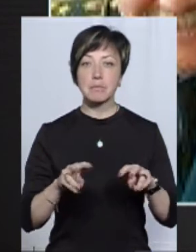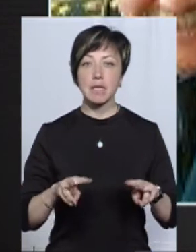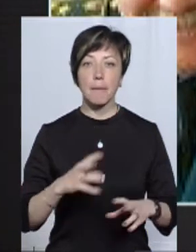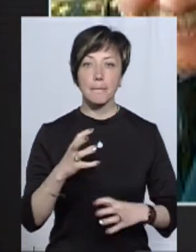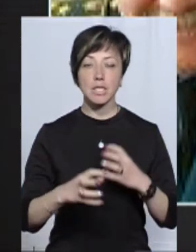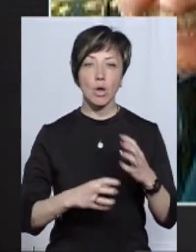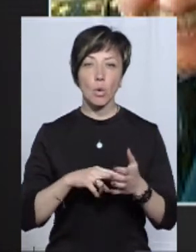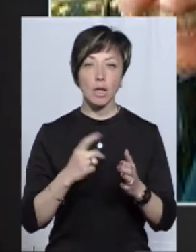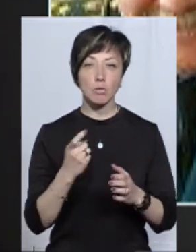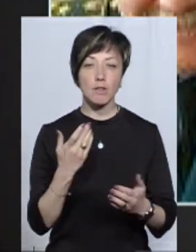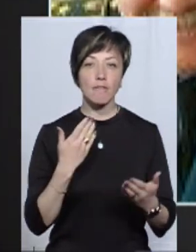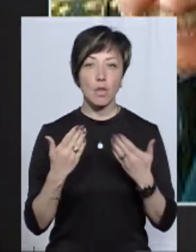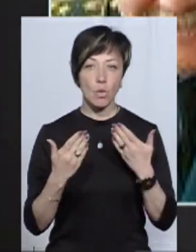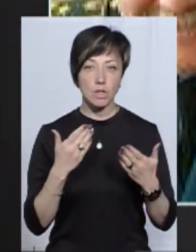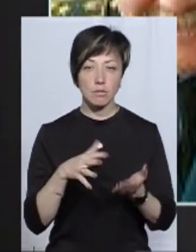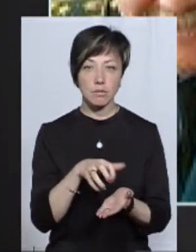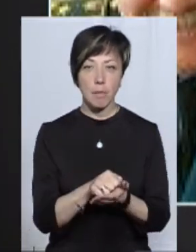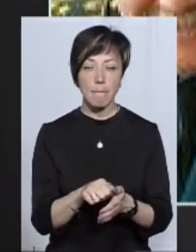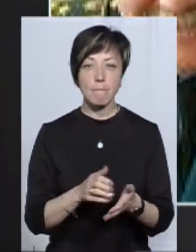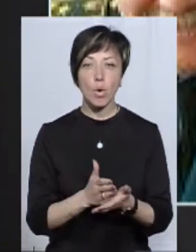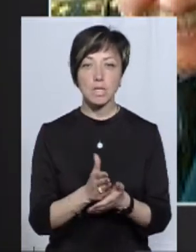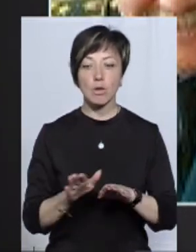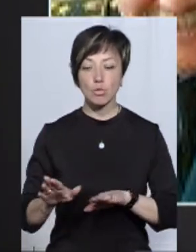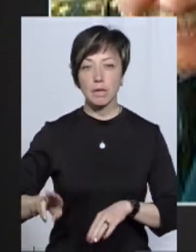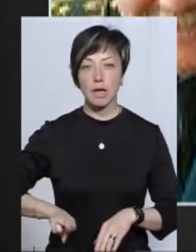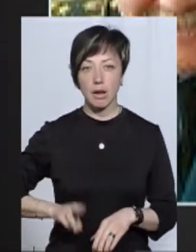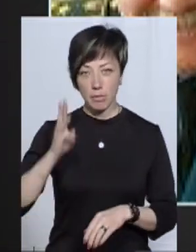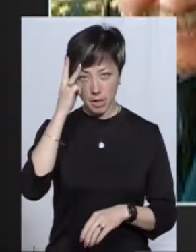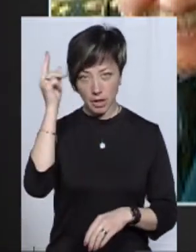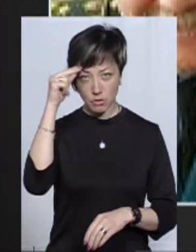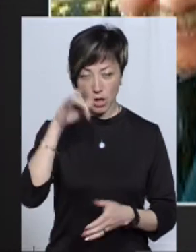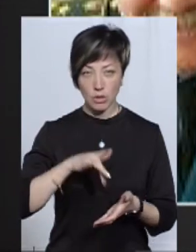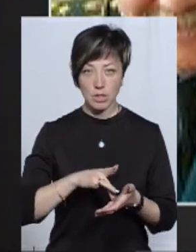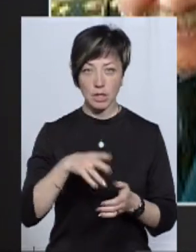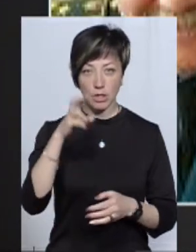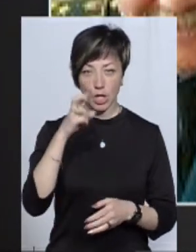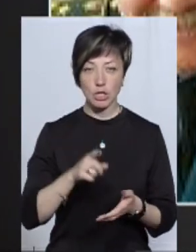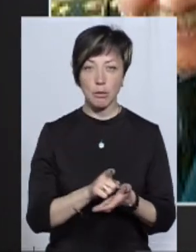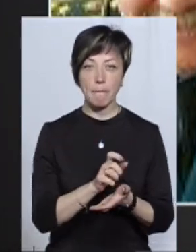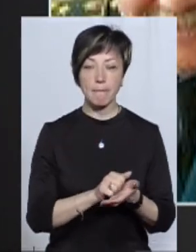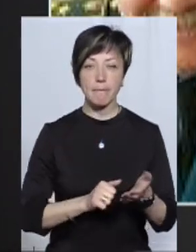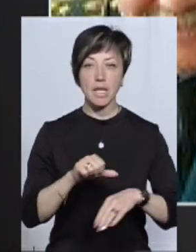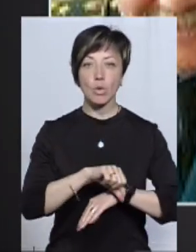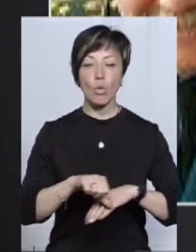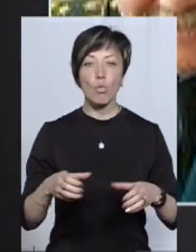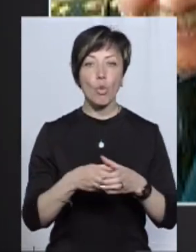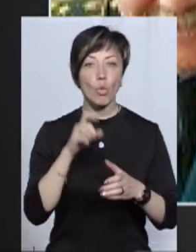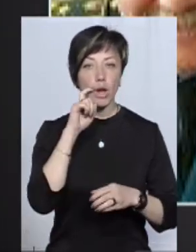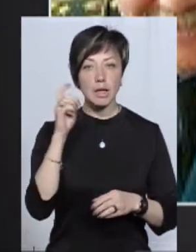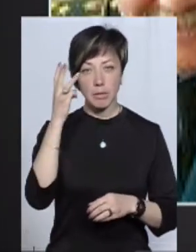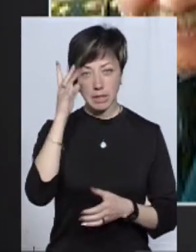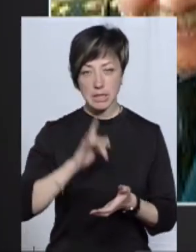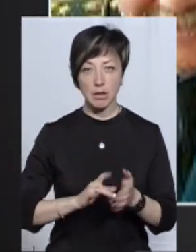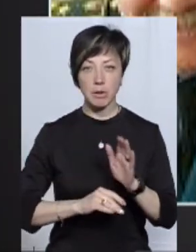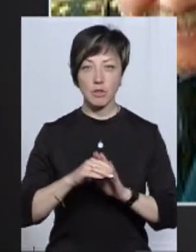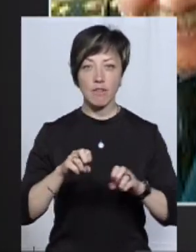міжнародні економічні відносини. Обіймав посади заступника директора Хмельницького навчального центру Держмиткому України, Хмельницького центру підвищення